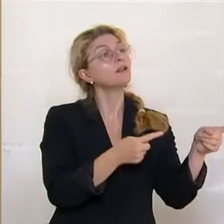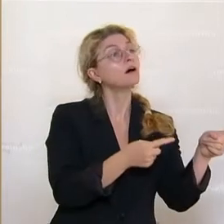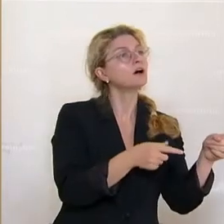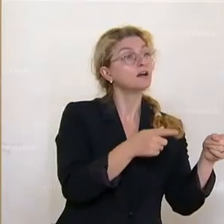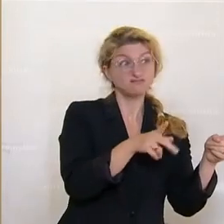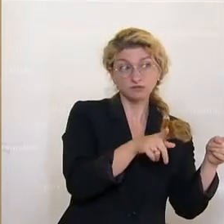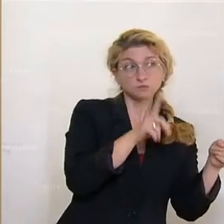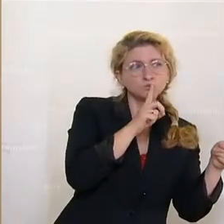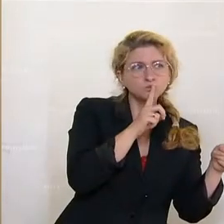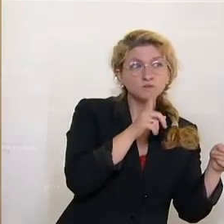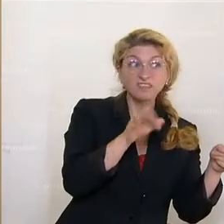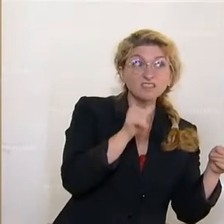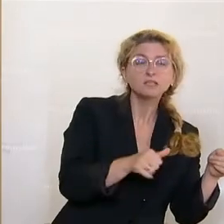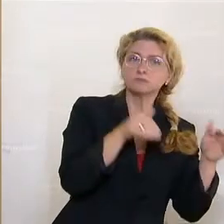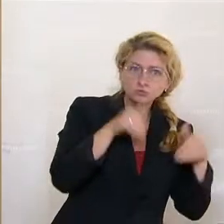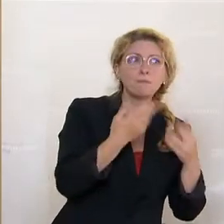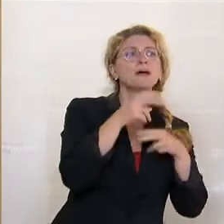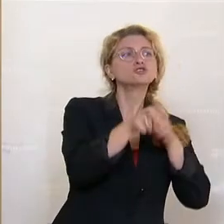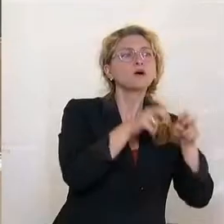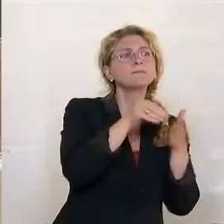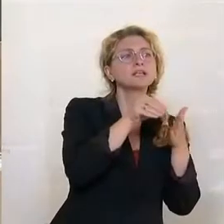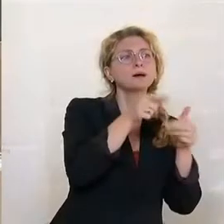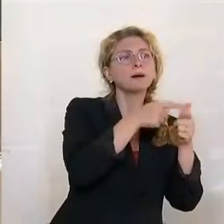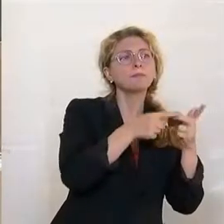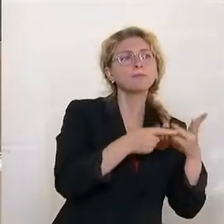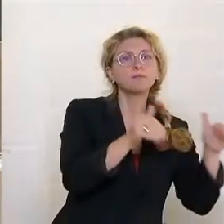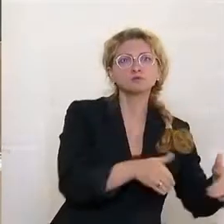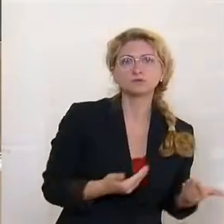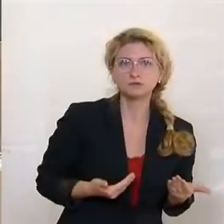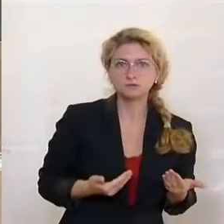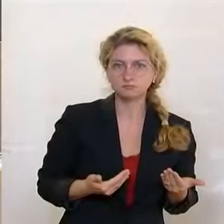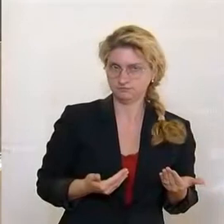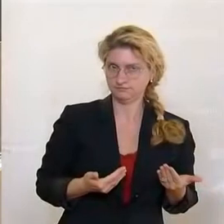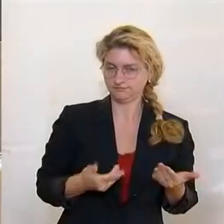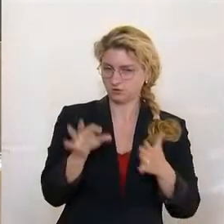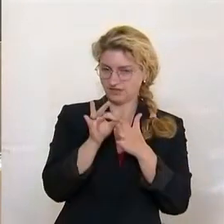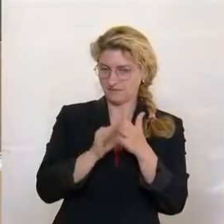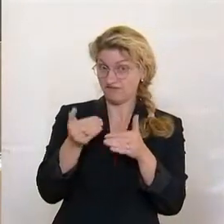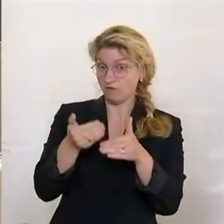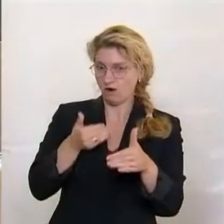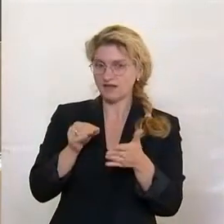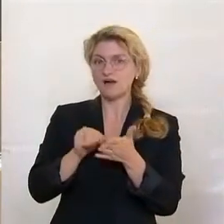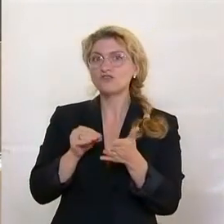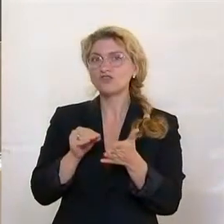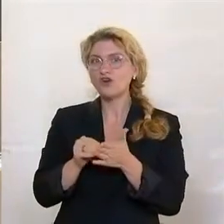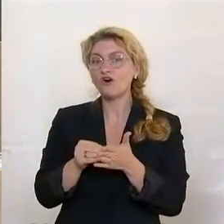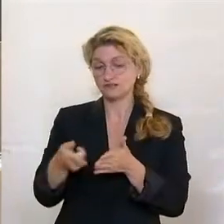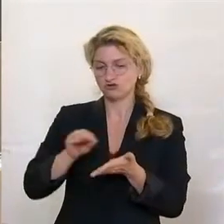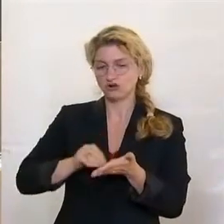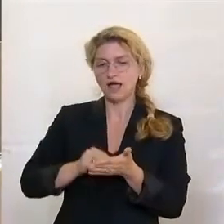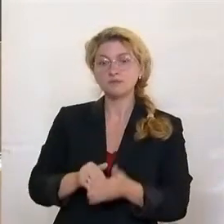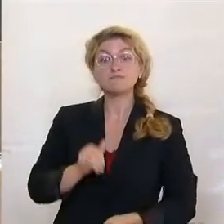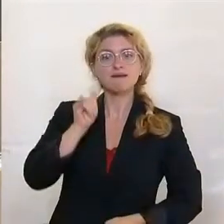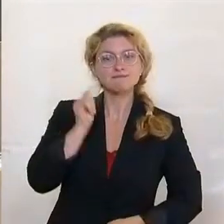müssen, wenn Sie nicht spuren. Was schreibt er noch vor diesem Termin? Er schreibt, ja bitte Vollgas